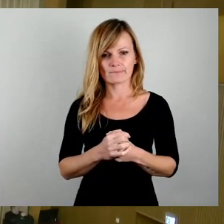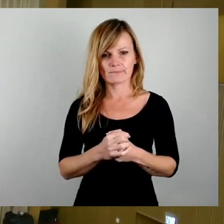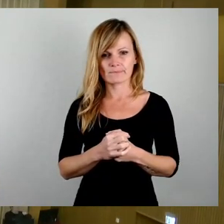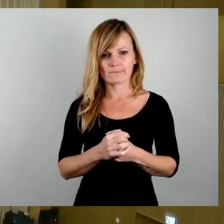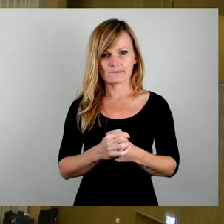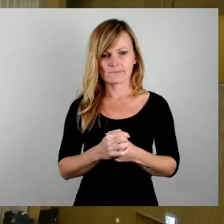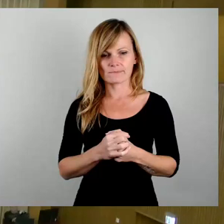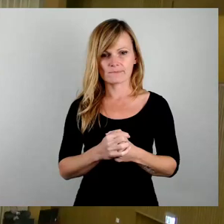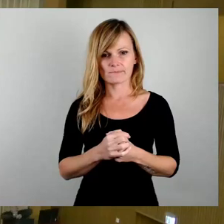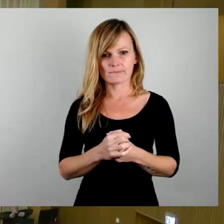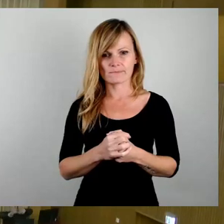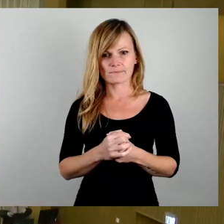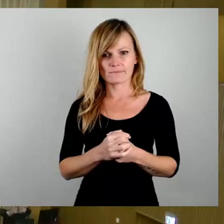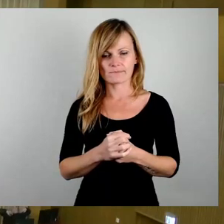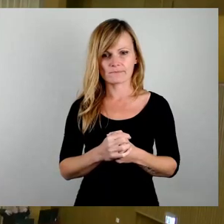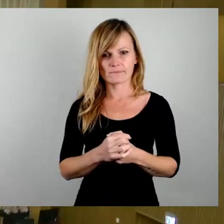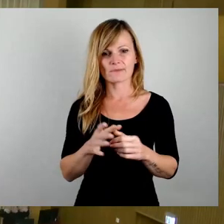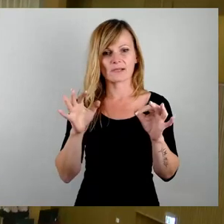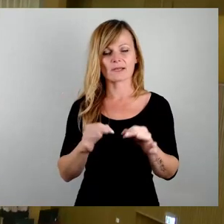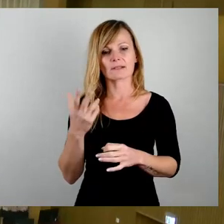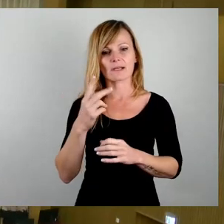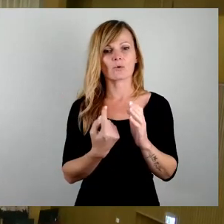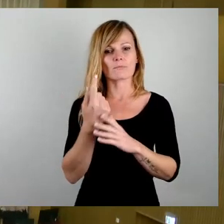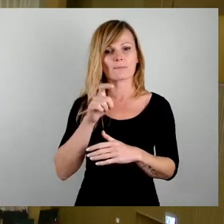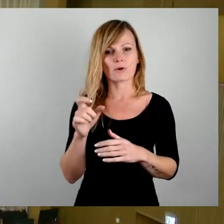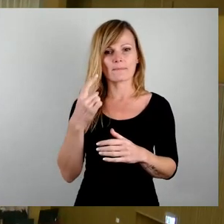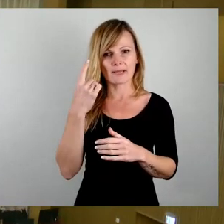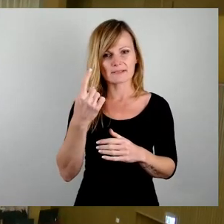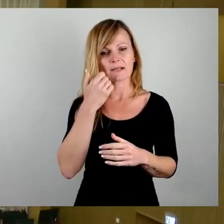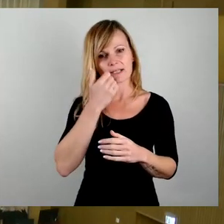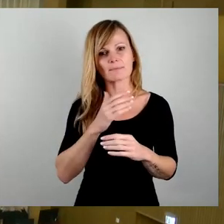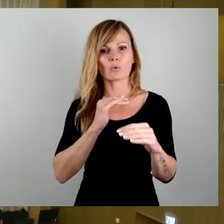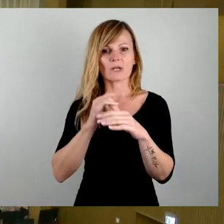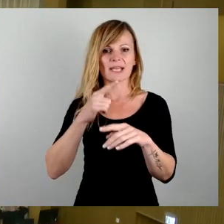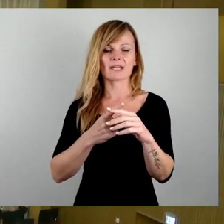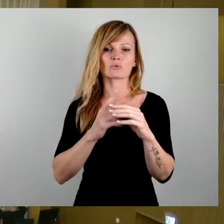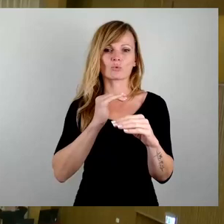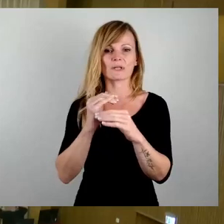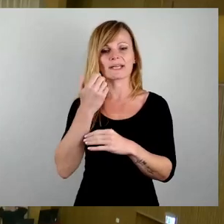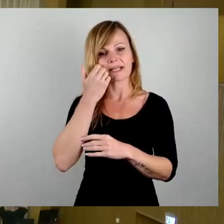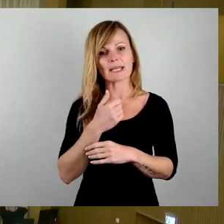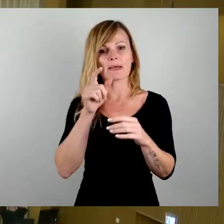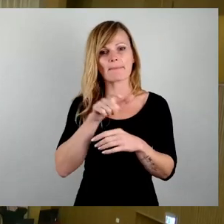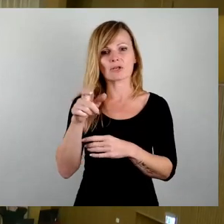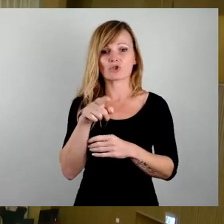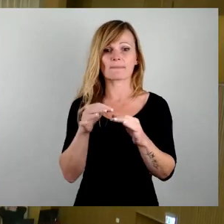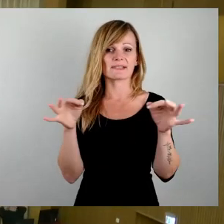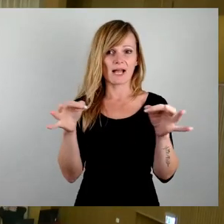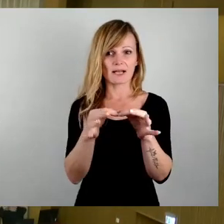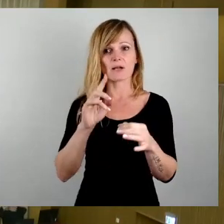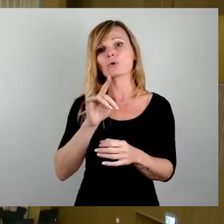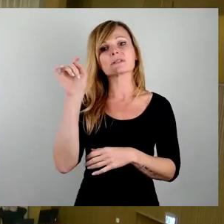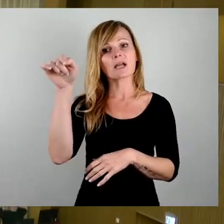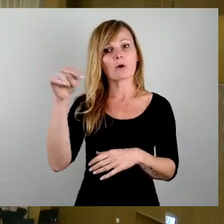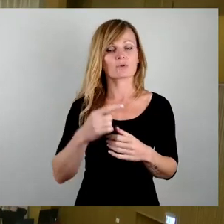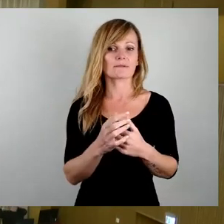Sehr geehrter Herr Oberbürgermeister, liebe Kolleginnen und Kollegen, liebe Menschen im Saal und draußen im